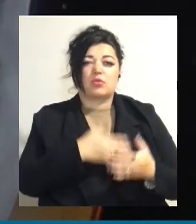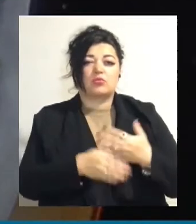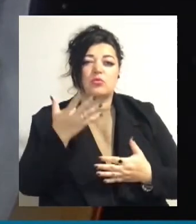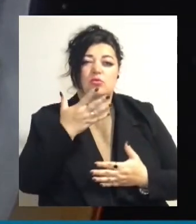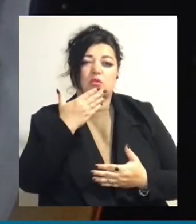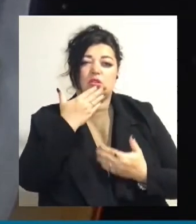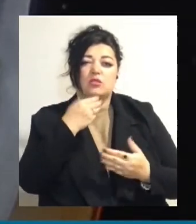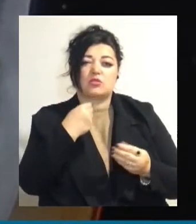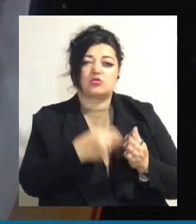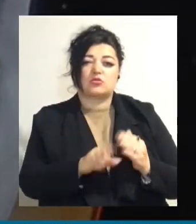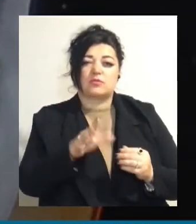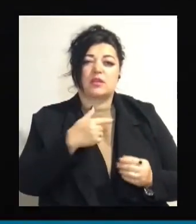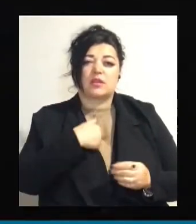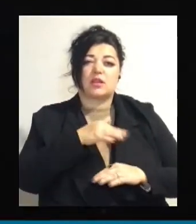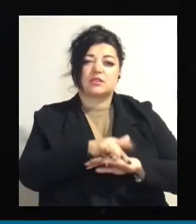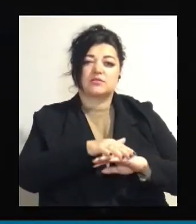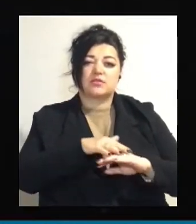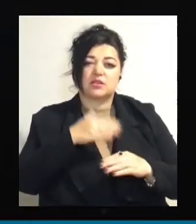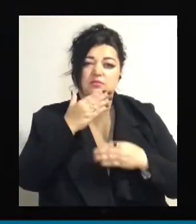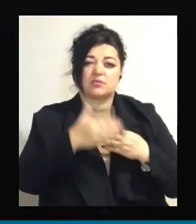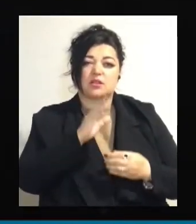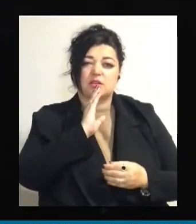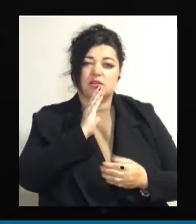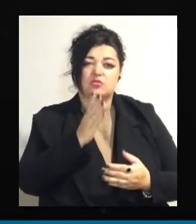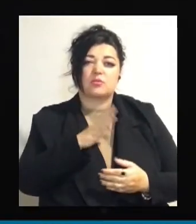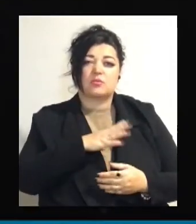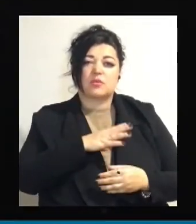відповілася перед дівочиною. Було вирішено,